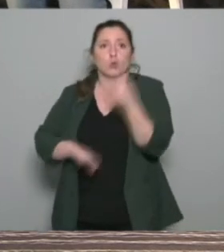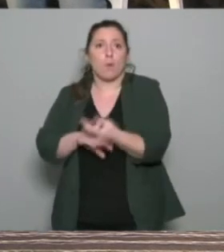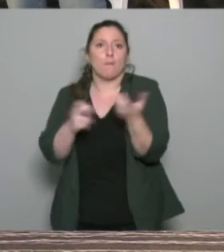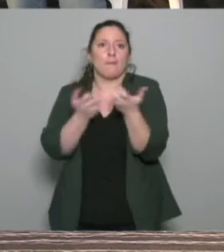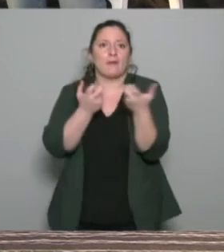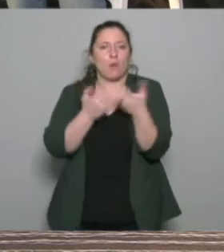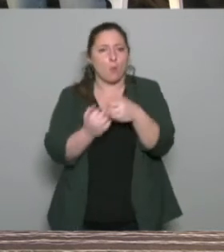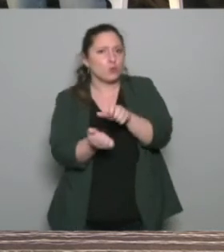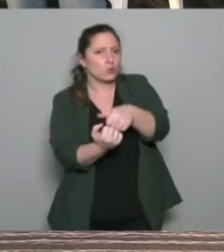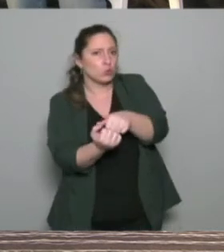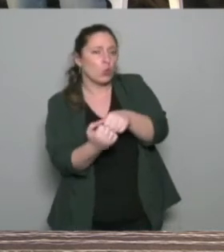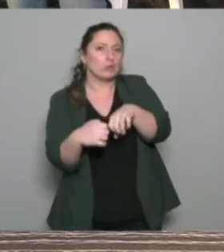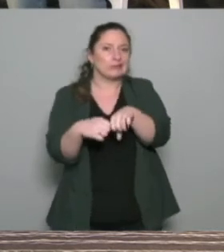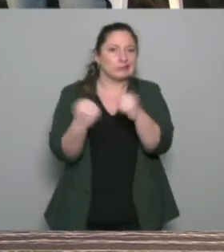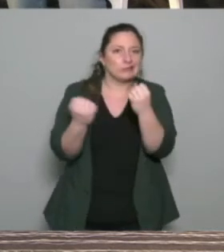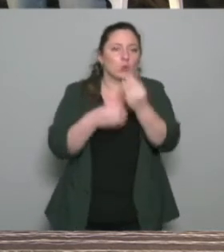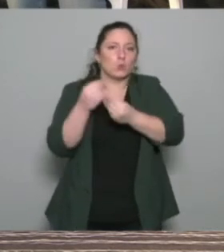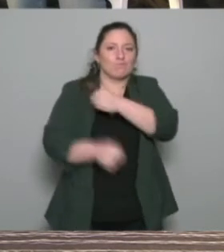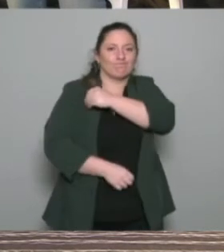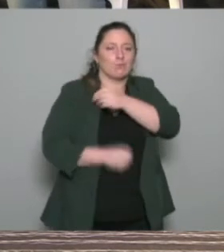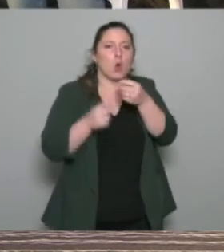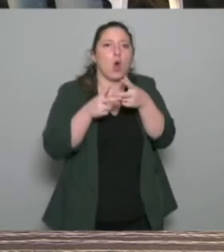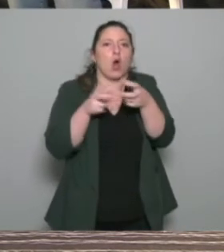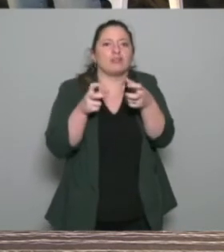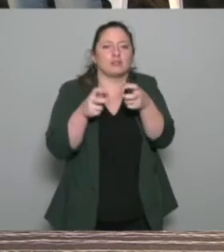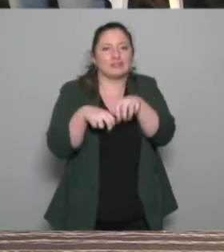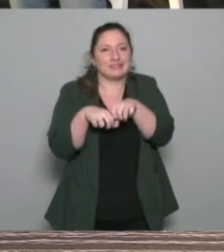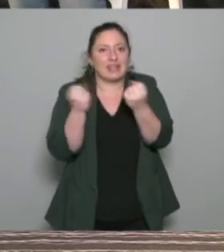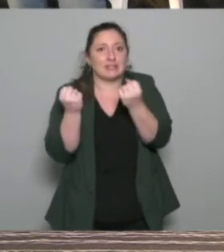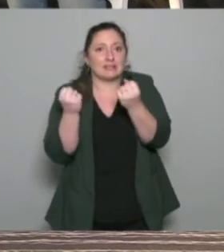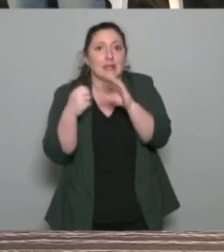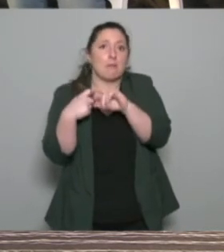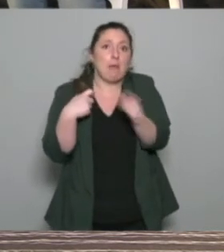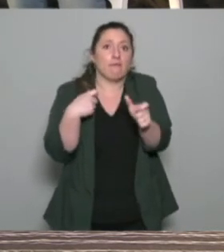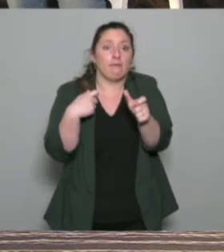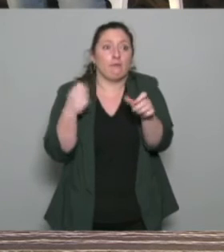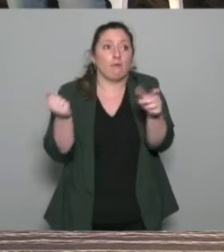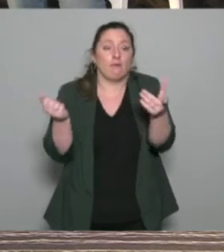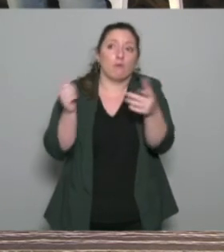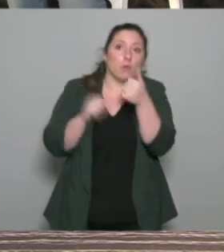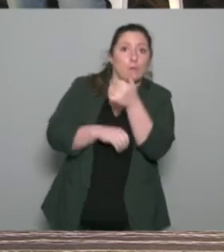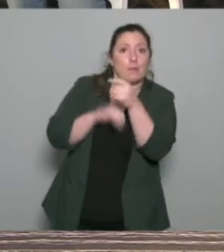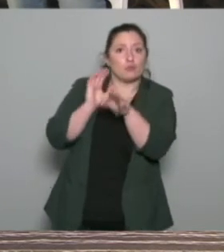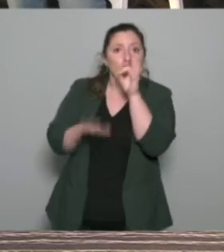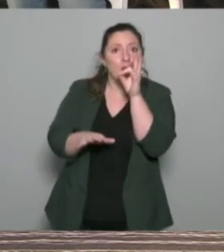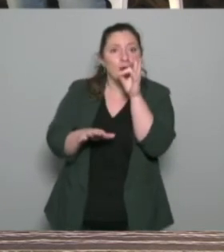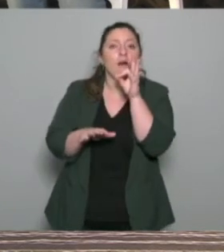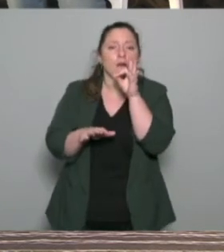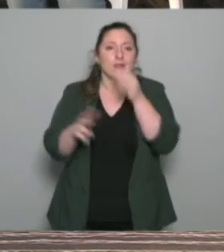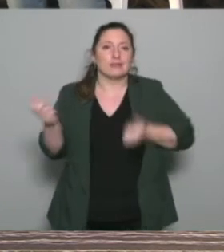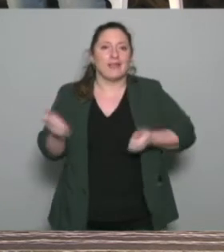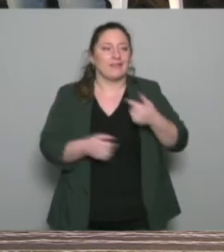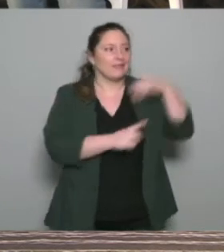Toutes ces problématiques liées à l'avancée en âge. Et qui avait fait le choix de prendre dans son service